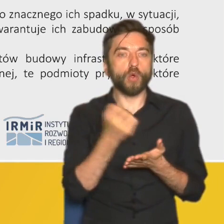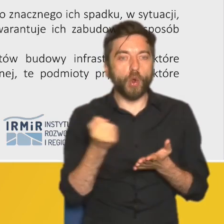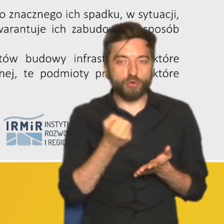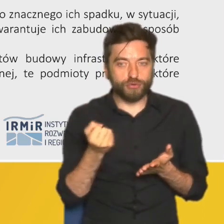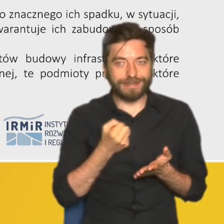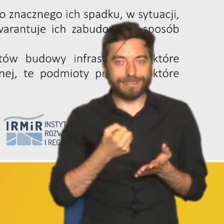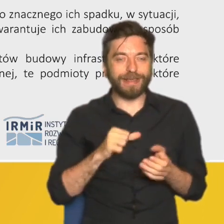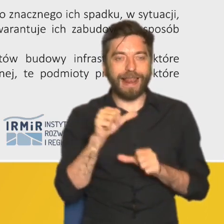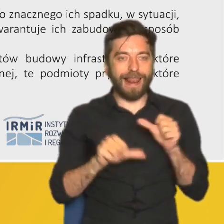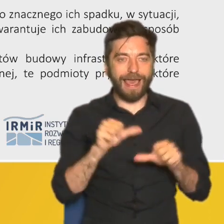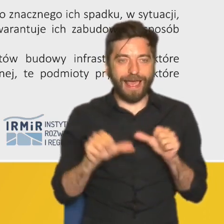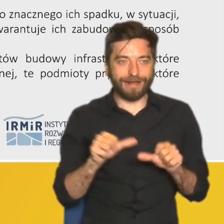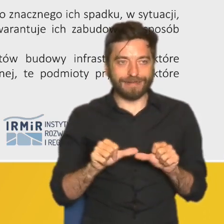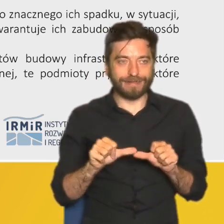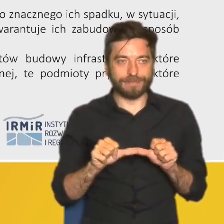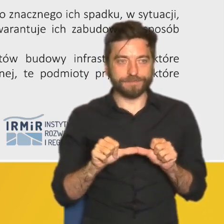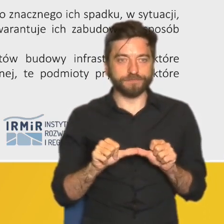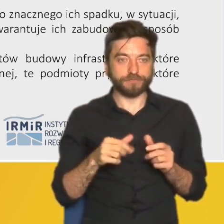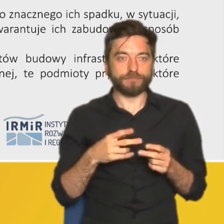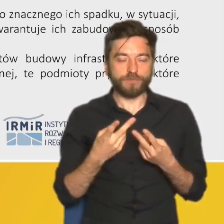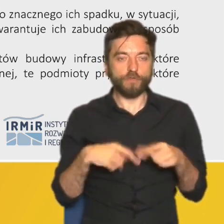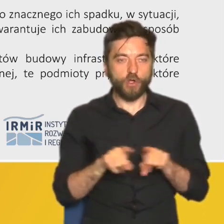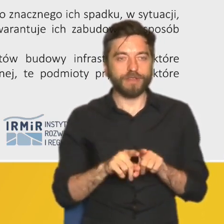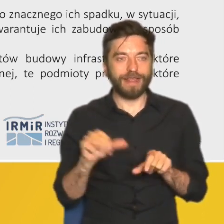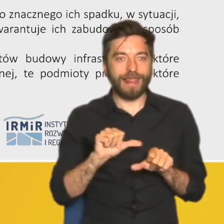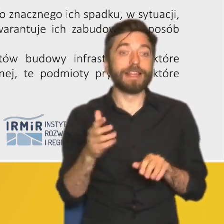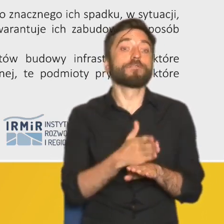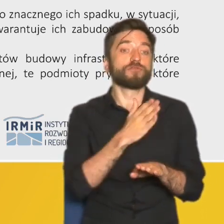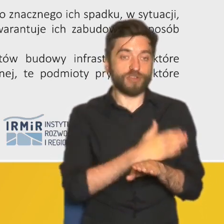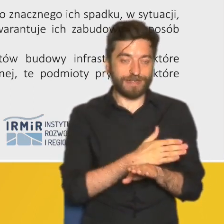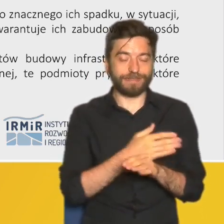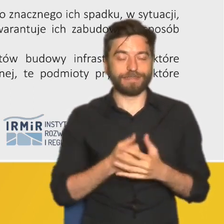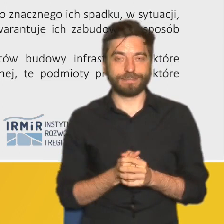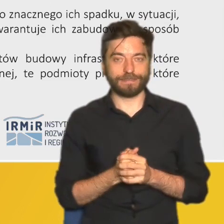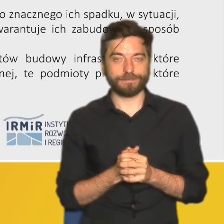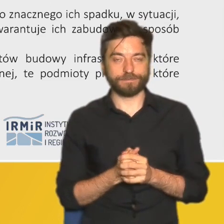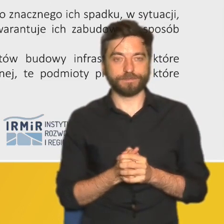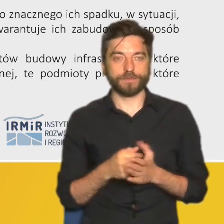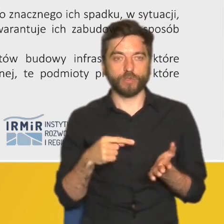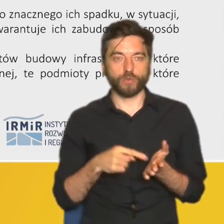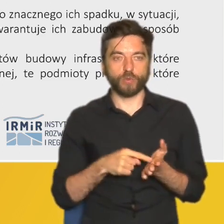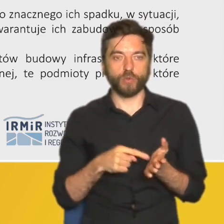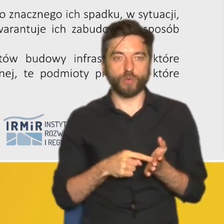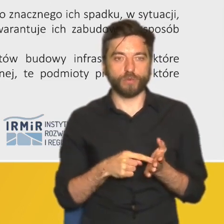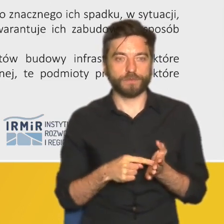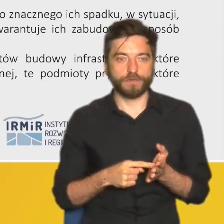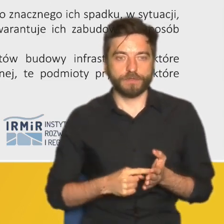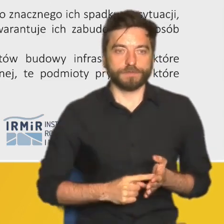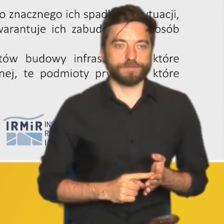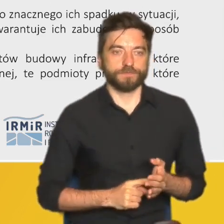w latach i które robiliśmy w latach wcześniejszych natomiast ponieważ tutaj nie do końca